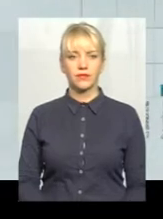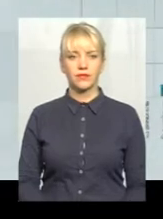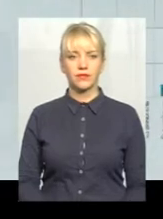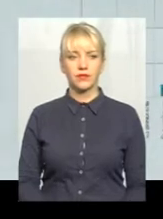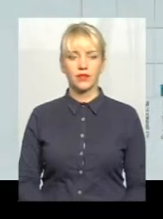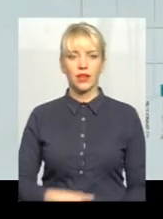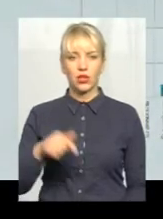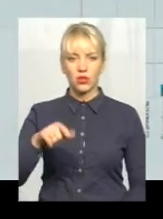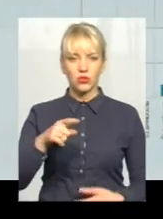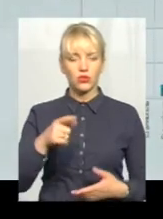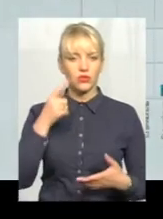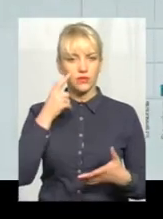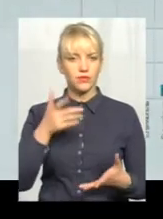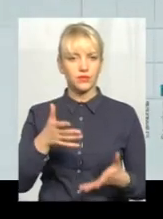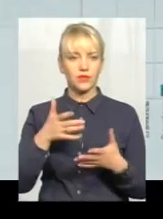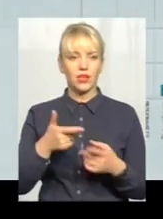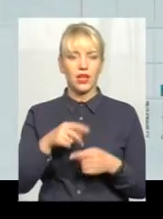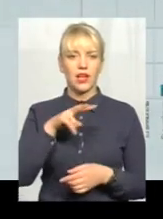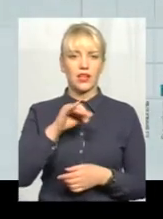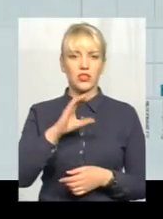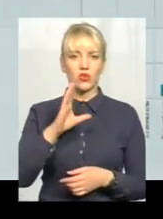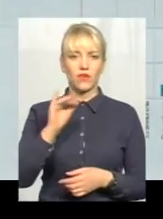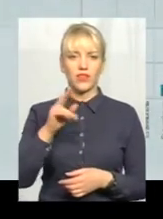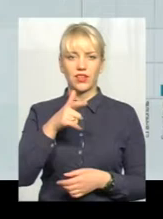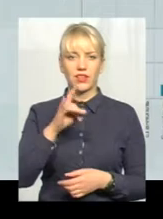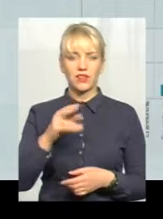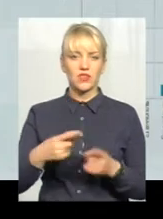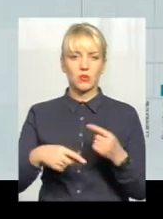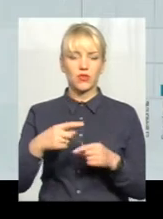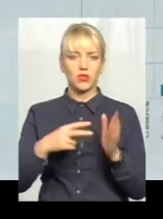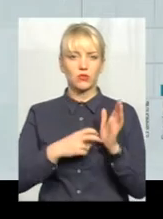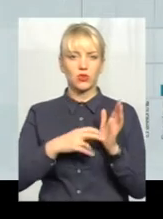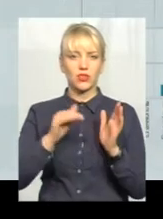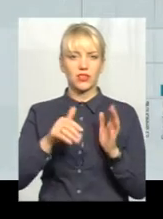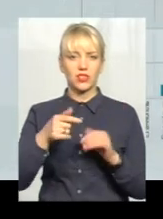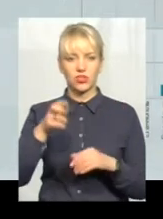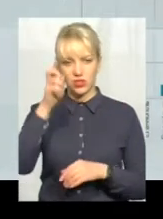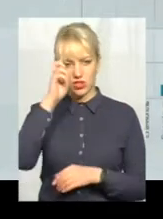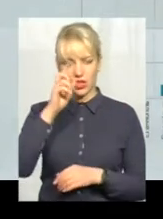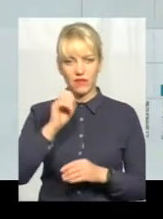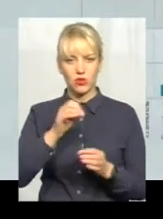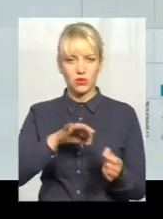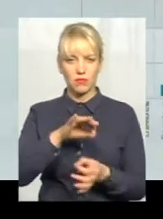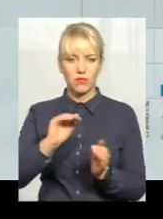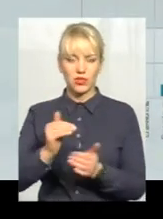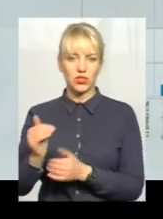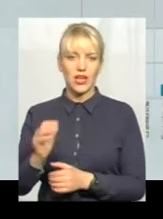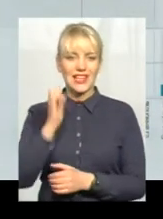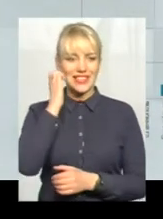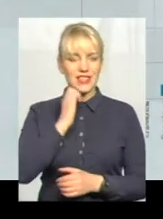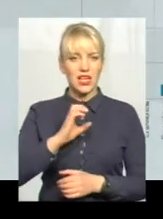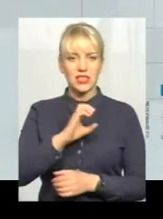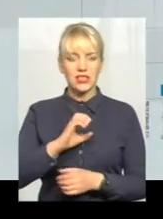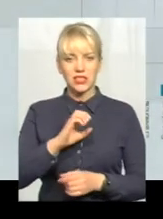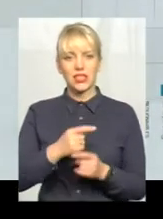Тут явно вирізнились лісові гринівці, повернули 700 тисяч державі, дещо менші залишки вийшли у Старої Синяви,